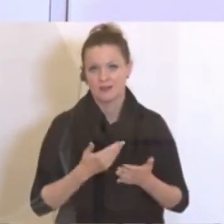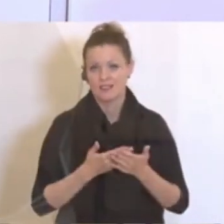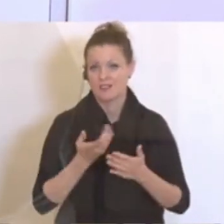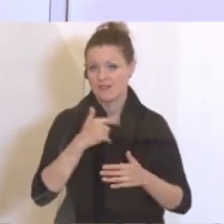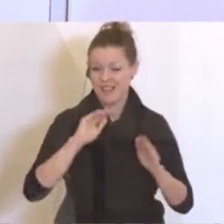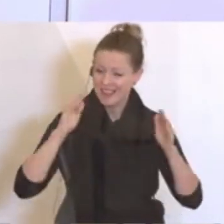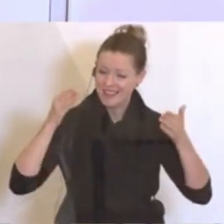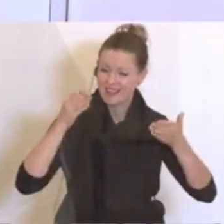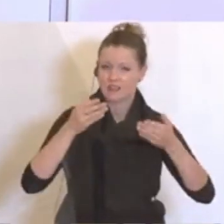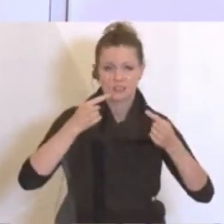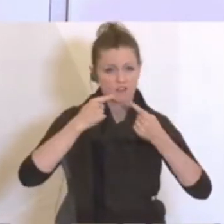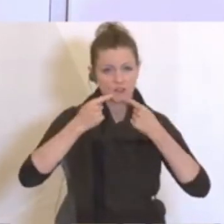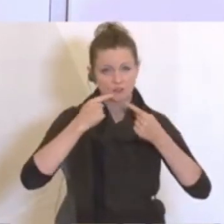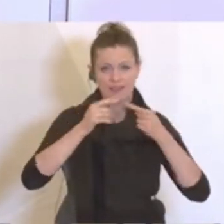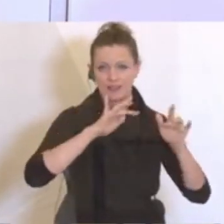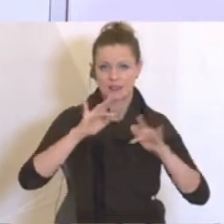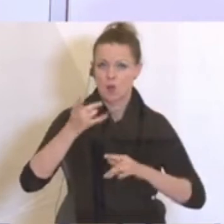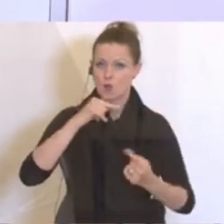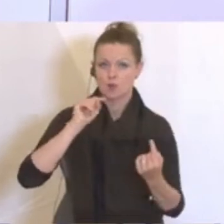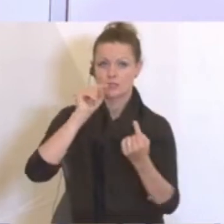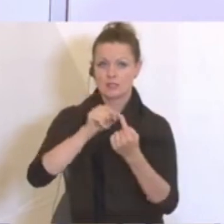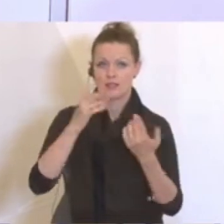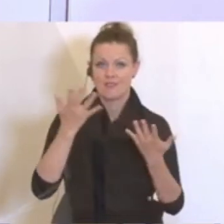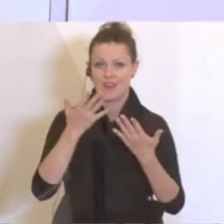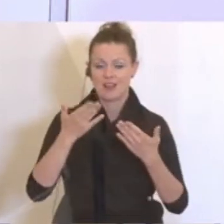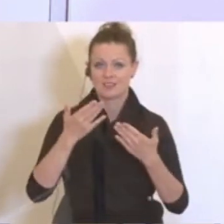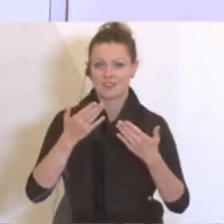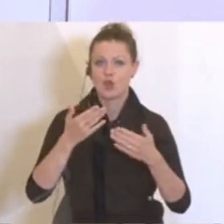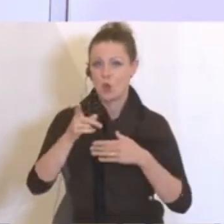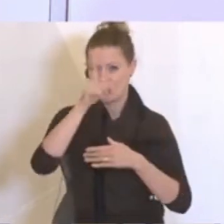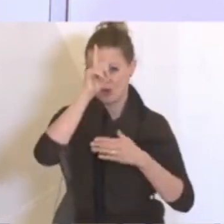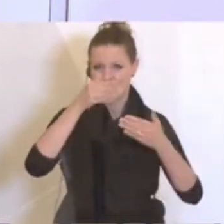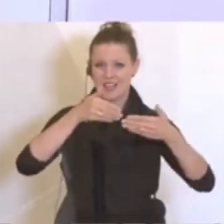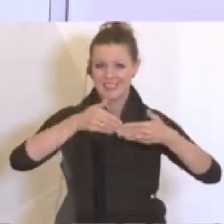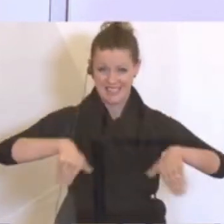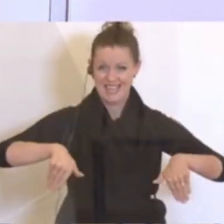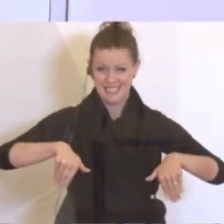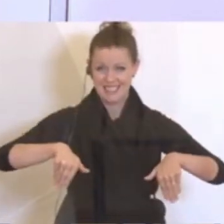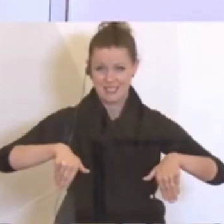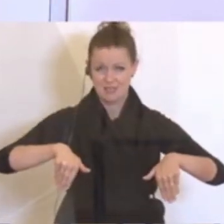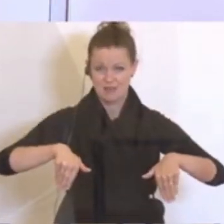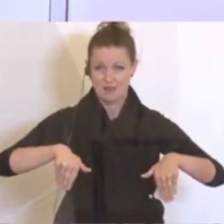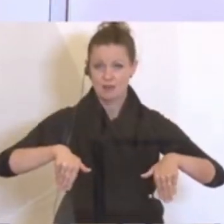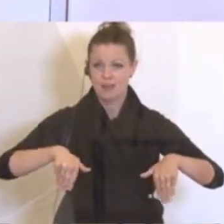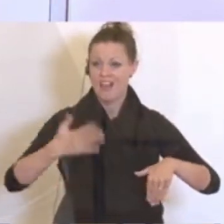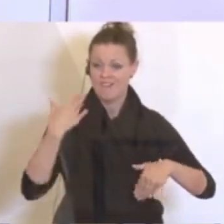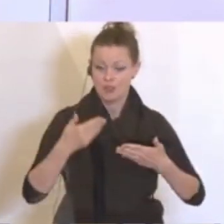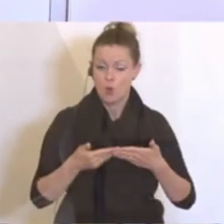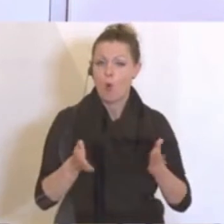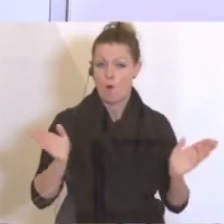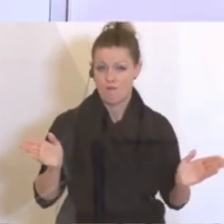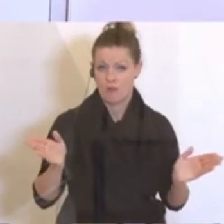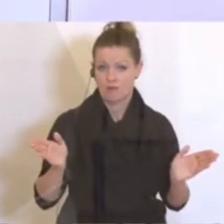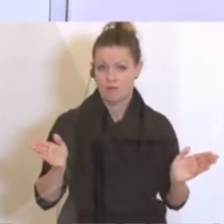intensiven Gesprächen. Unser Ziel ist natürlich, dass die Grenze zu Deutschland wieder aufgeht.